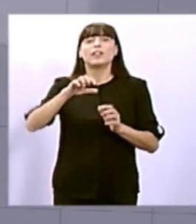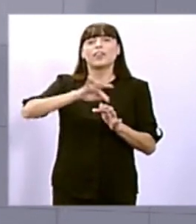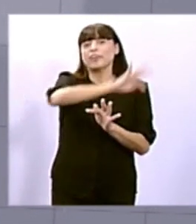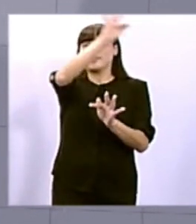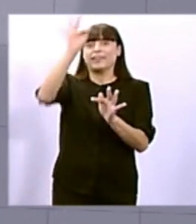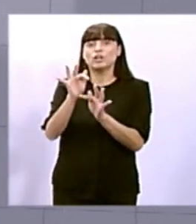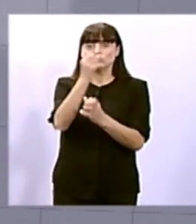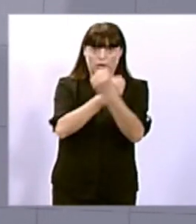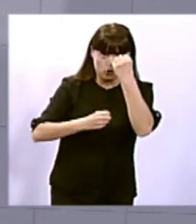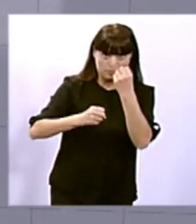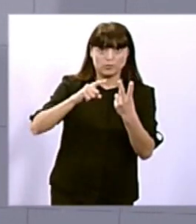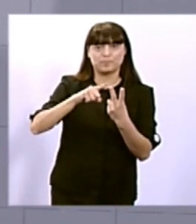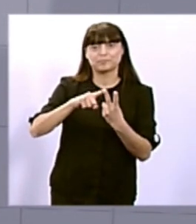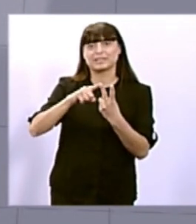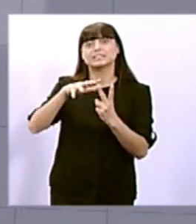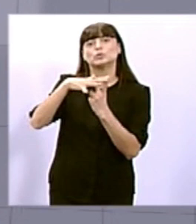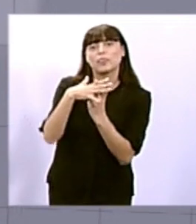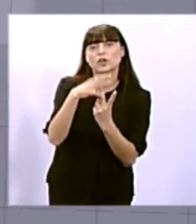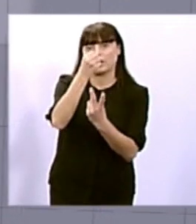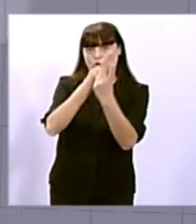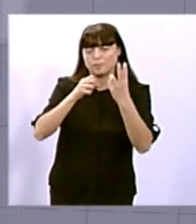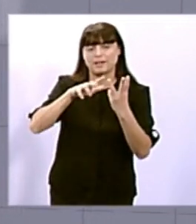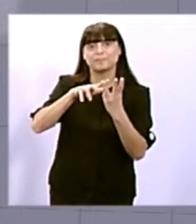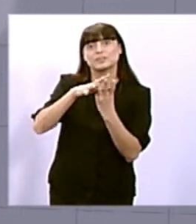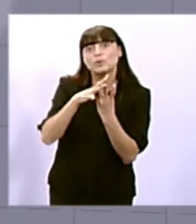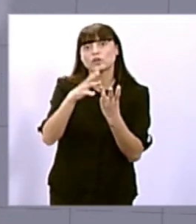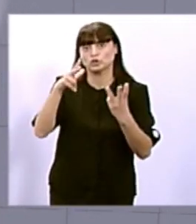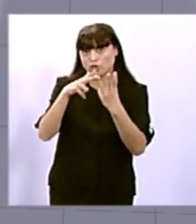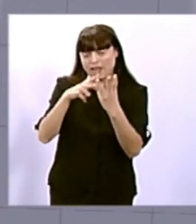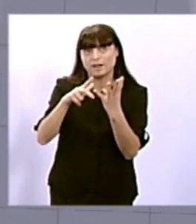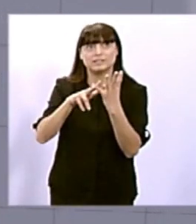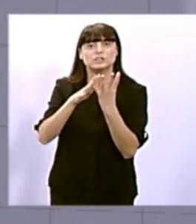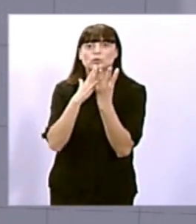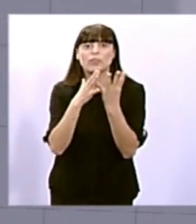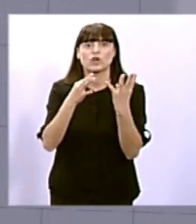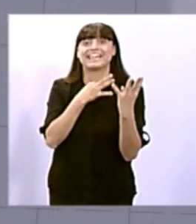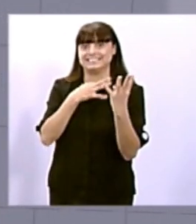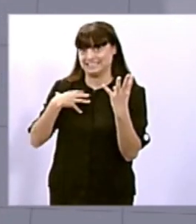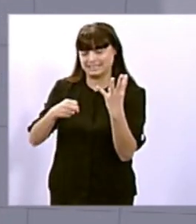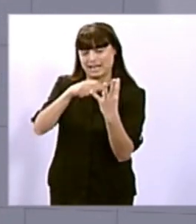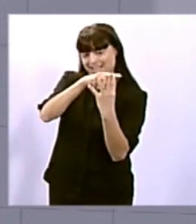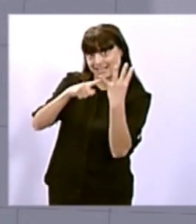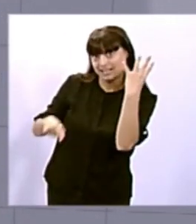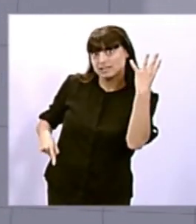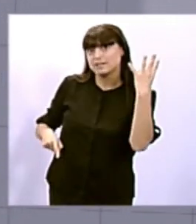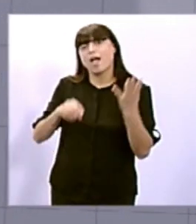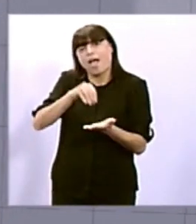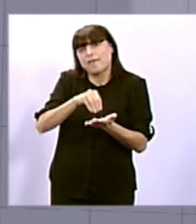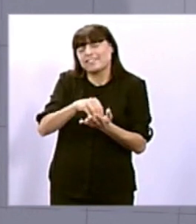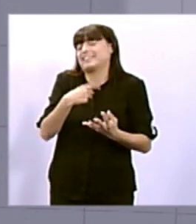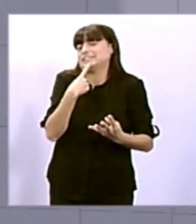moment també sanitari, el que fa és que moltes vegades, l'anquilosament que representa una normativa